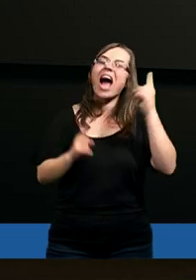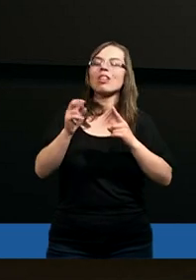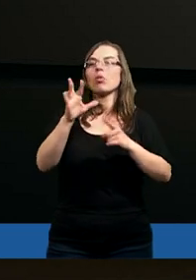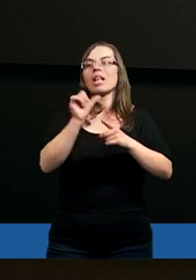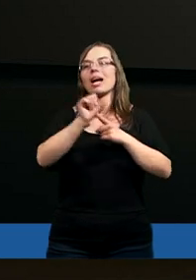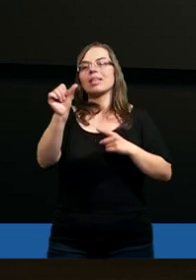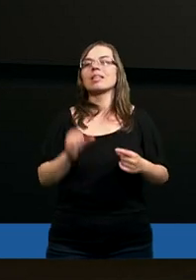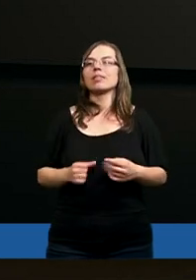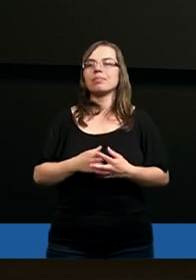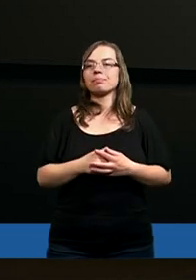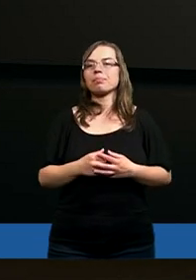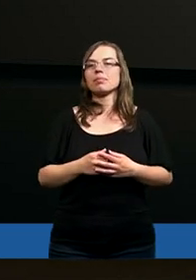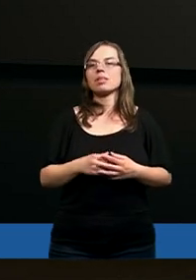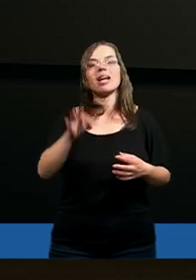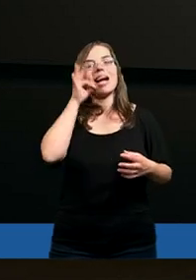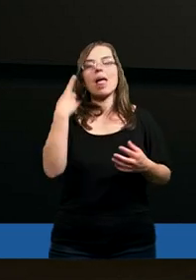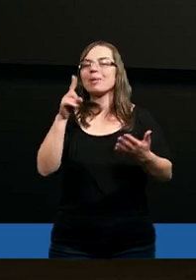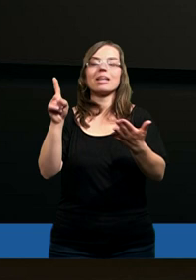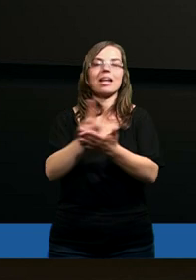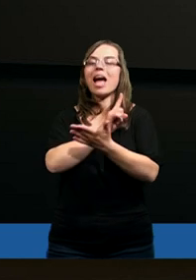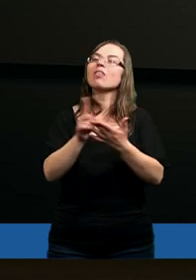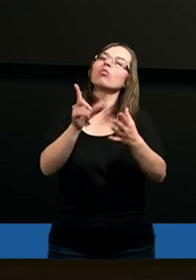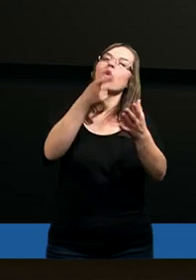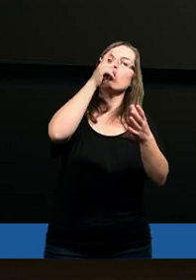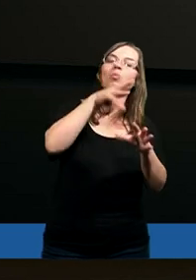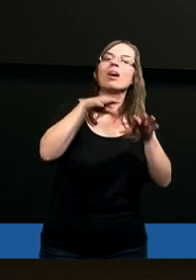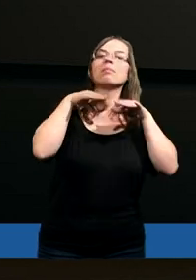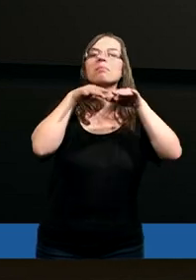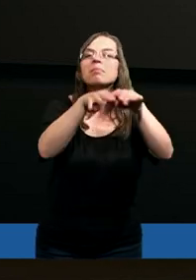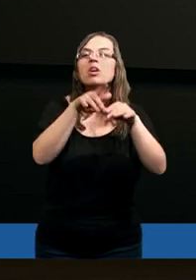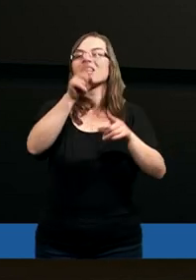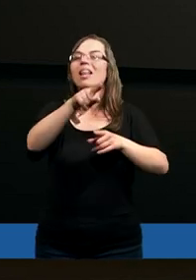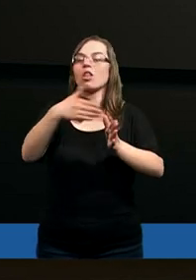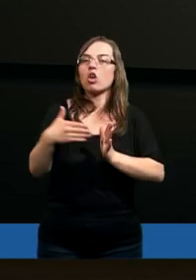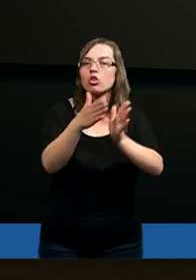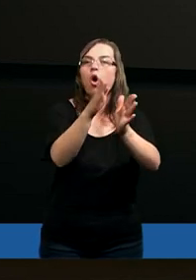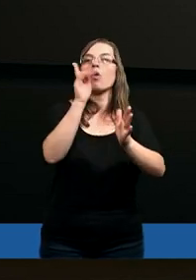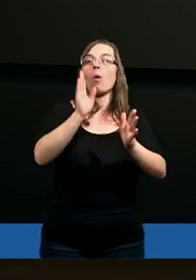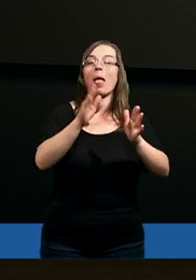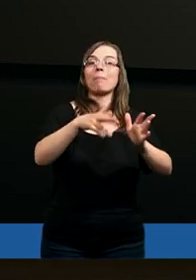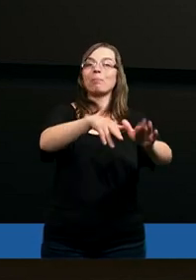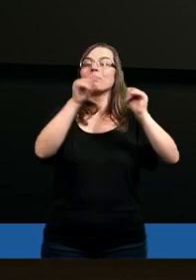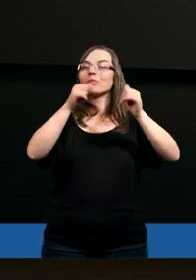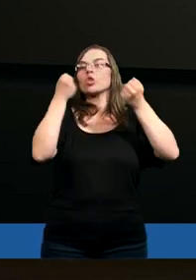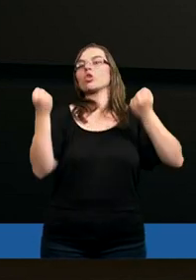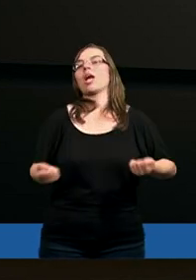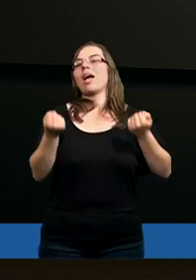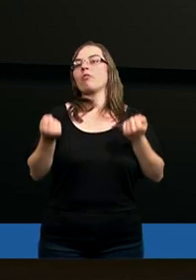tego dochodzi. A więc lepiej nie ryzykować, bo są takie drogi, z których powrót jest,